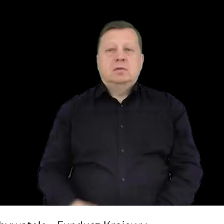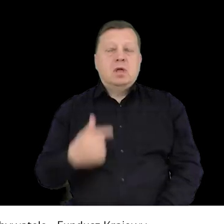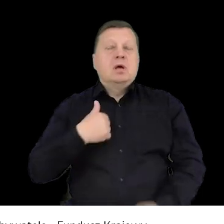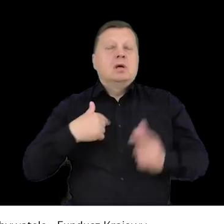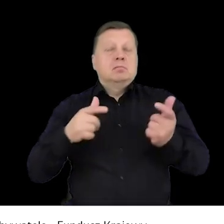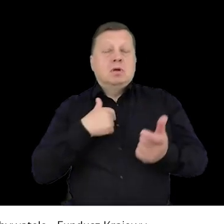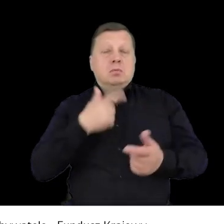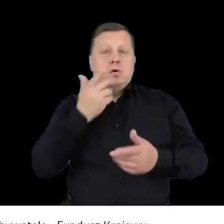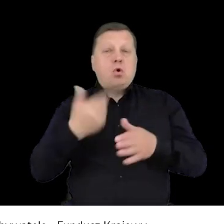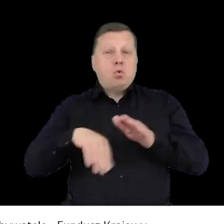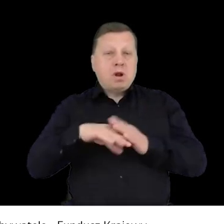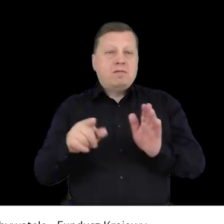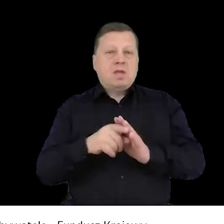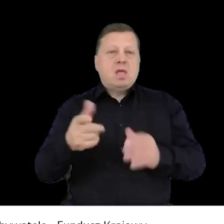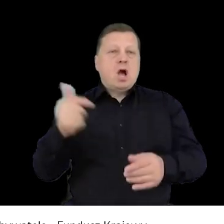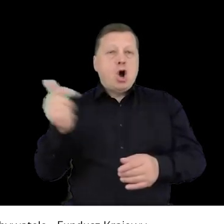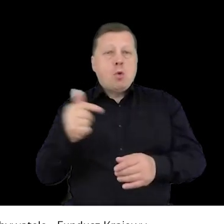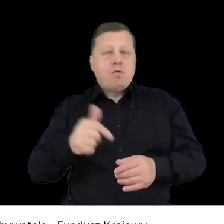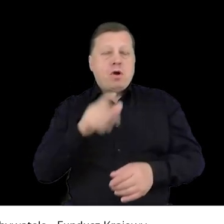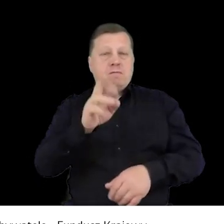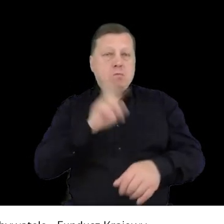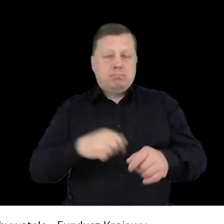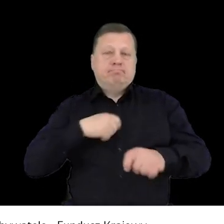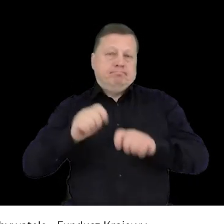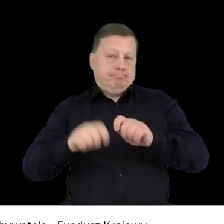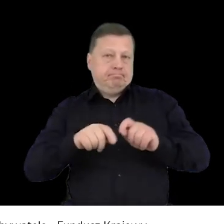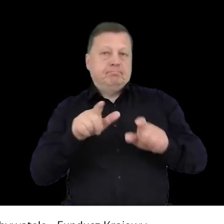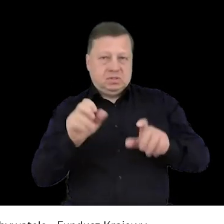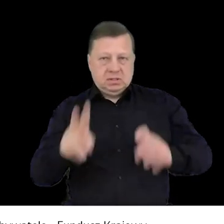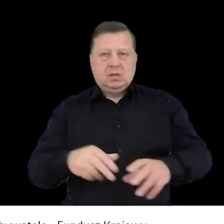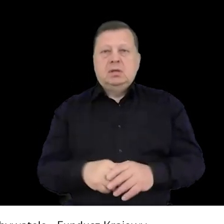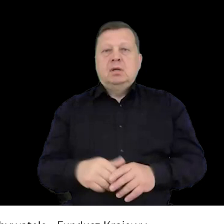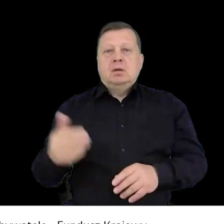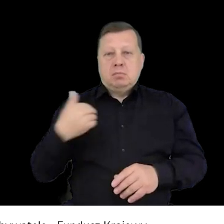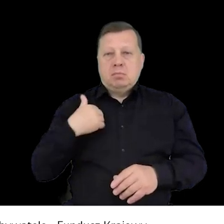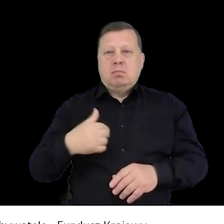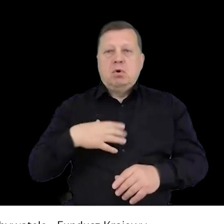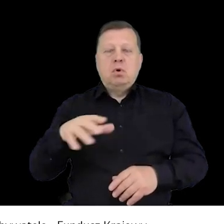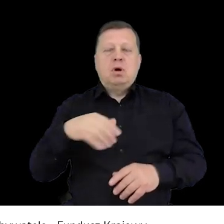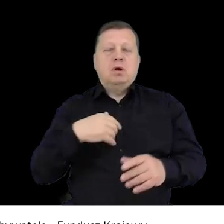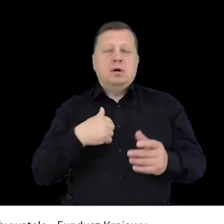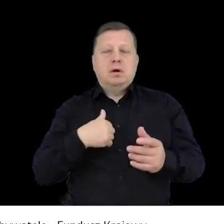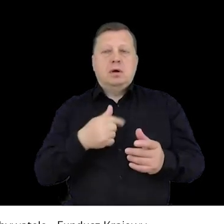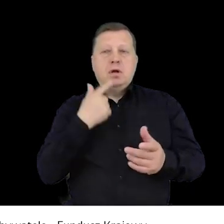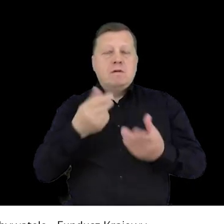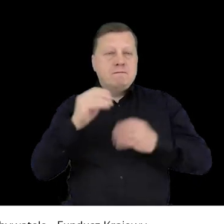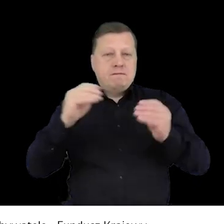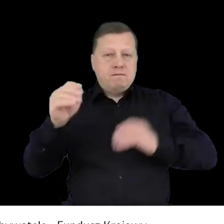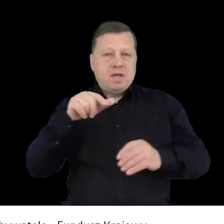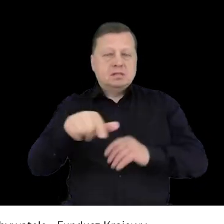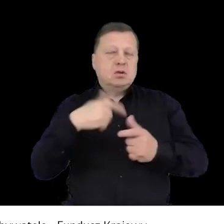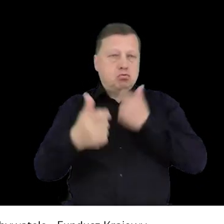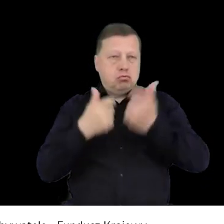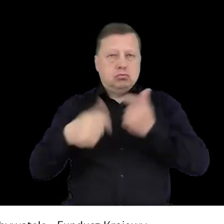przerabiamy uprawnienia, obowiązki policji, w tym roku na przykład na szkolenie zaprosiliśmy właśnie gerardy, żeby nam o tym połogadał trochę więcej z punktu